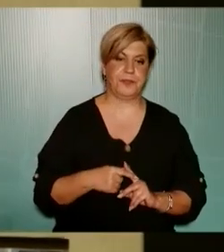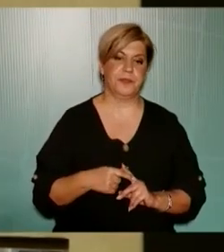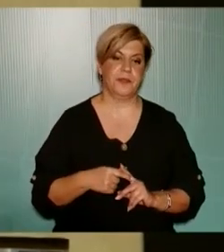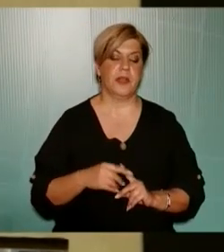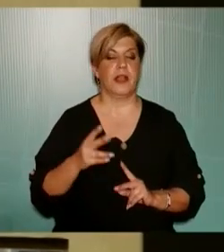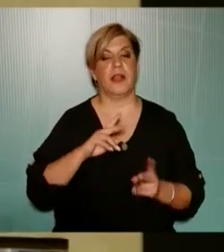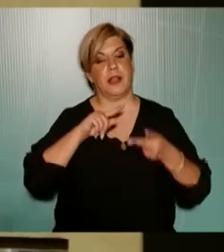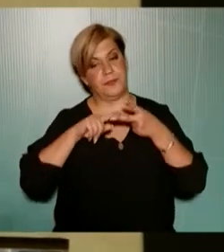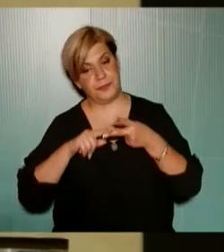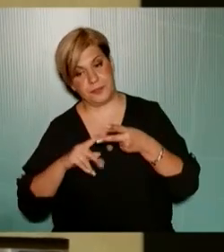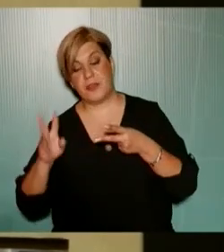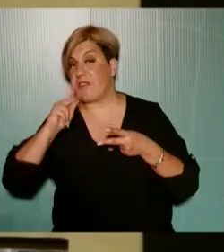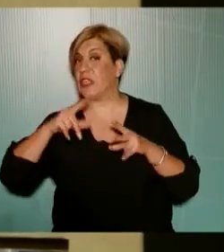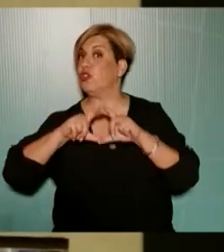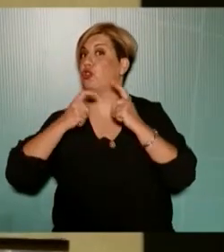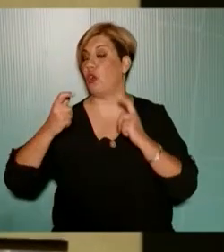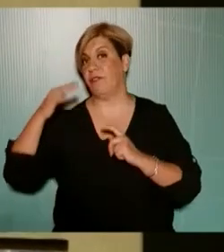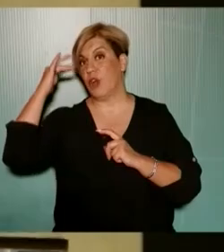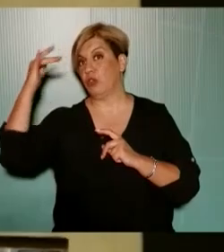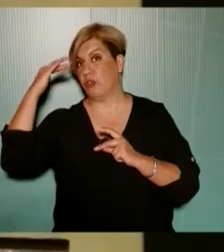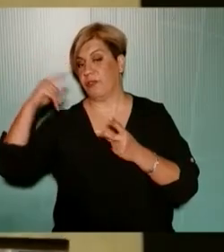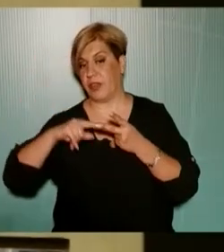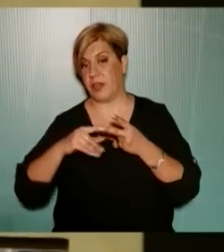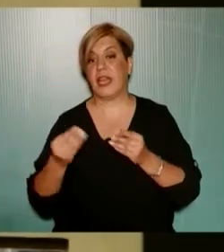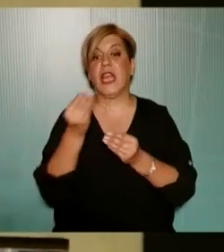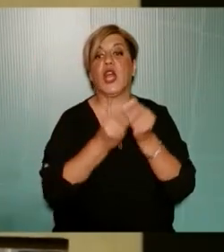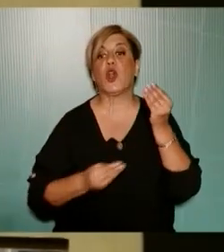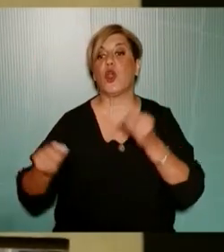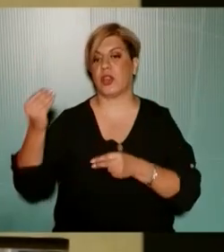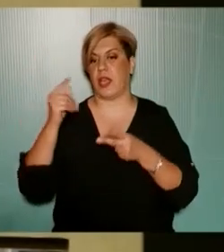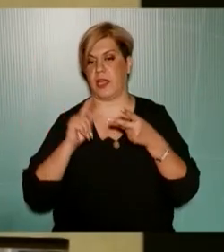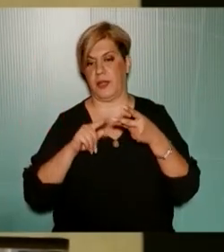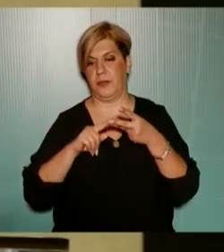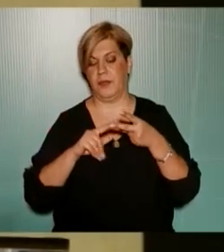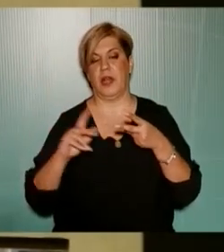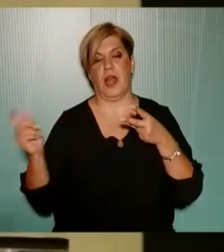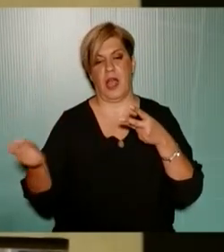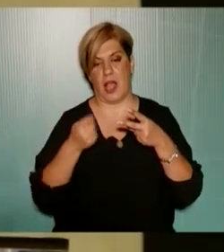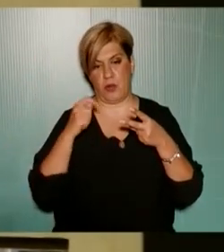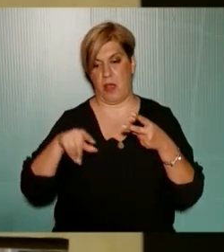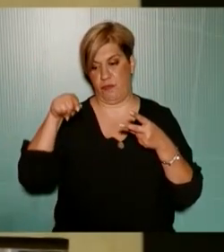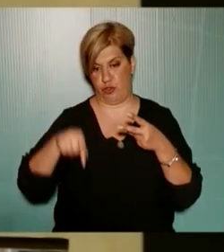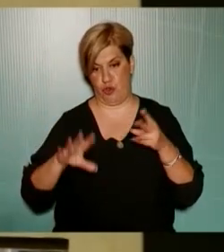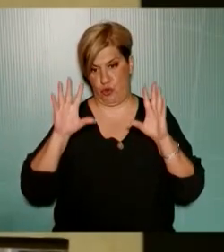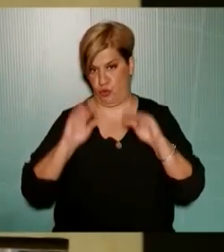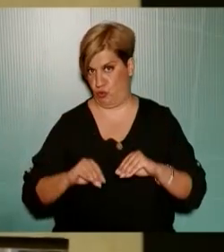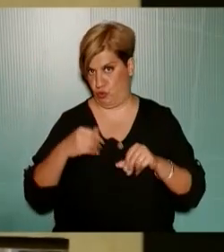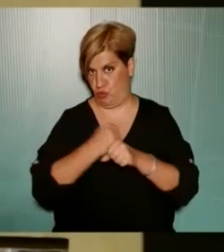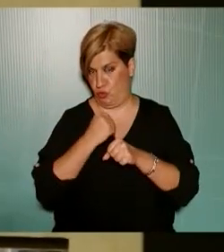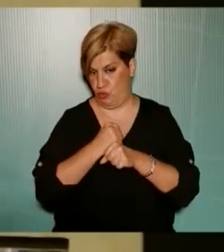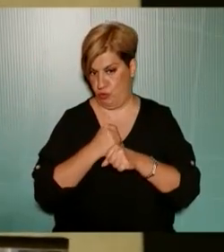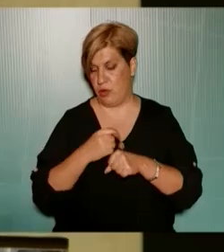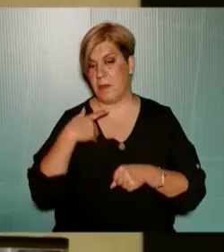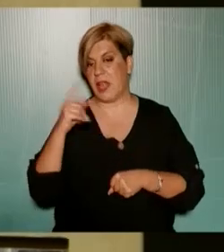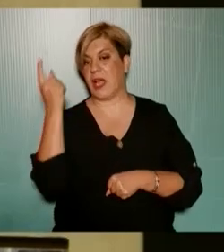Υπάρχει και άλλη μία σχολή η οποία είναι χειρότερη είναι να κάνουμε αυτό και μετά να